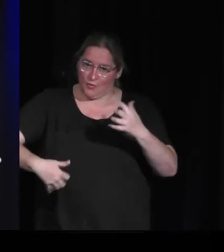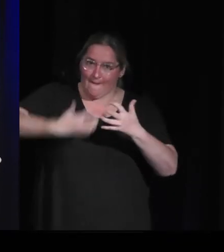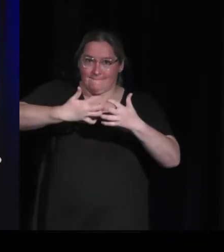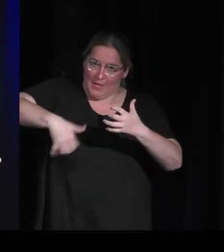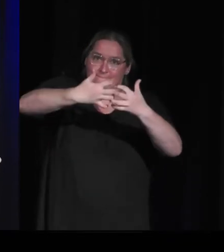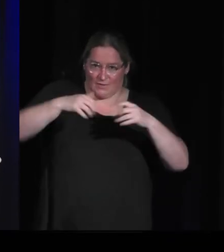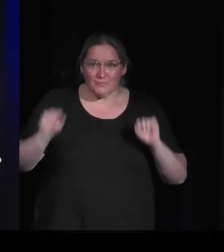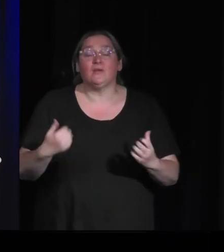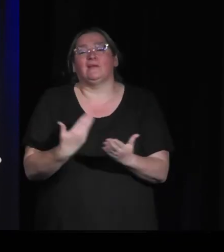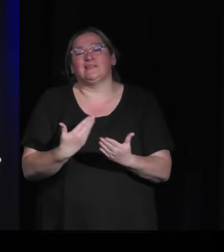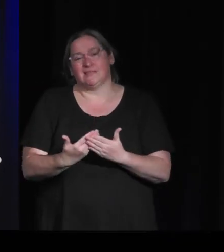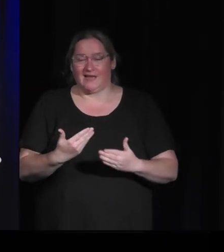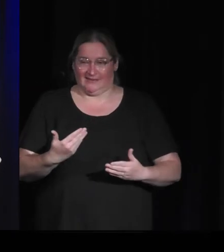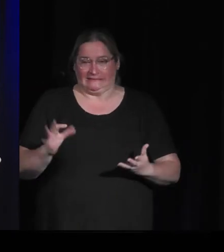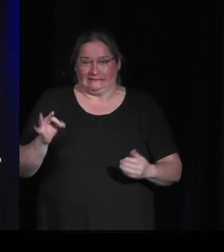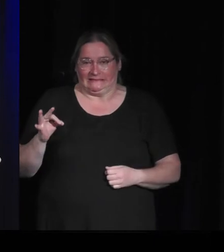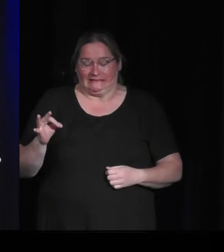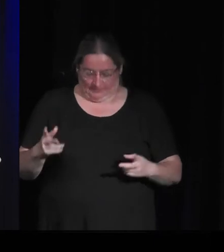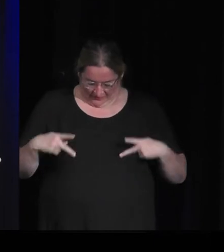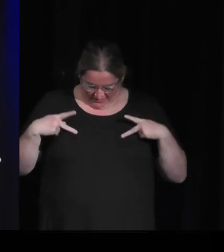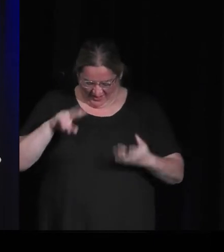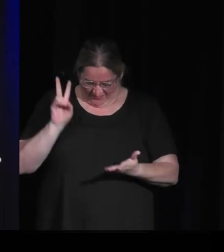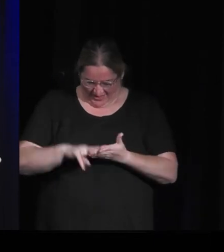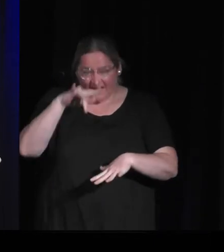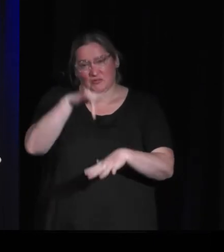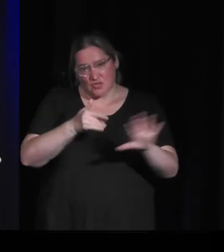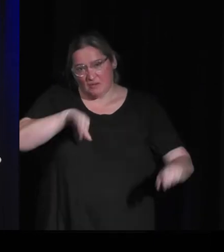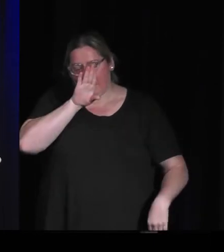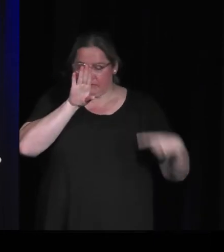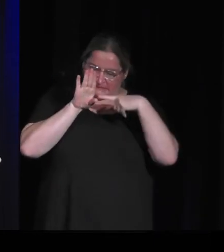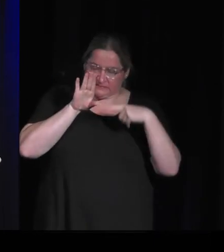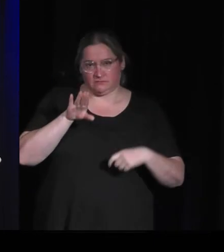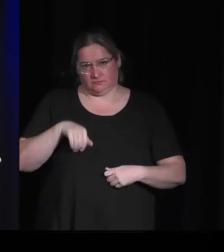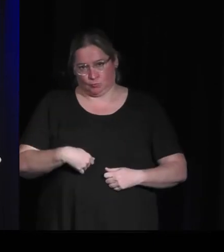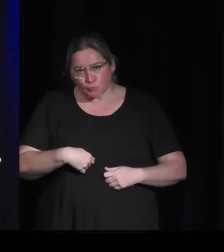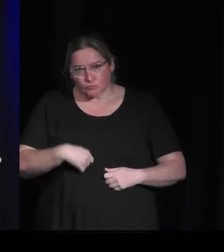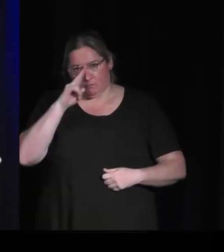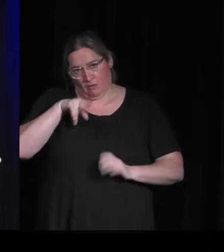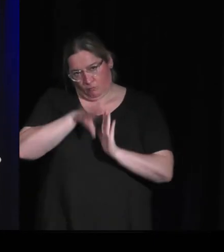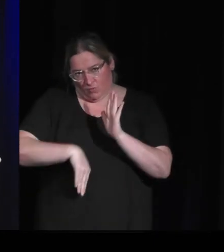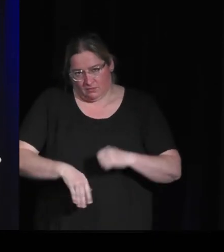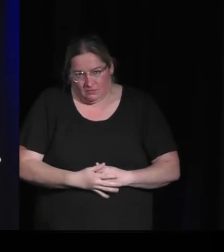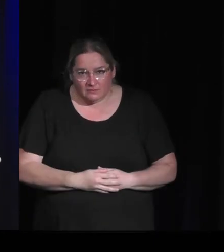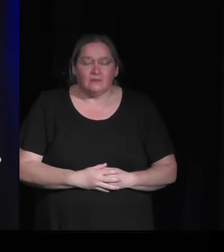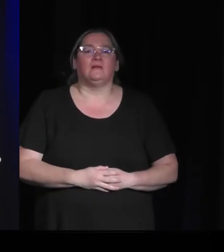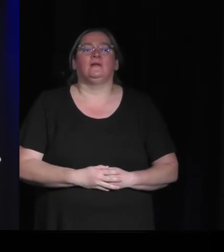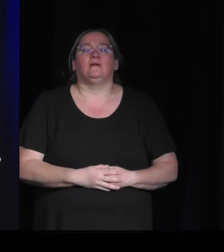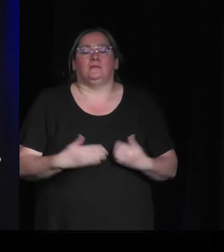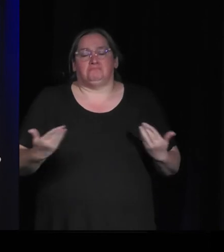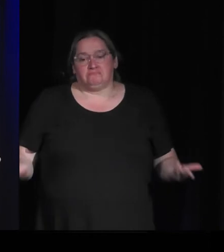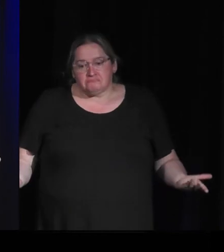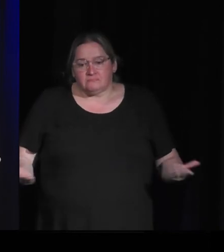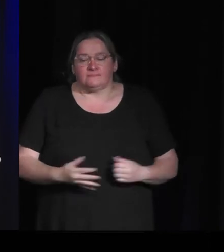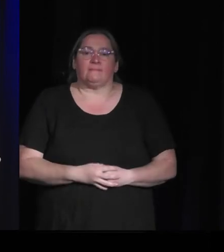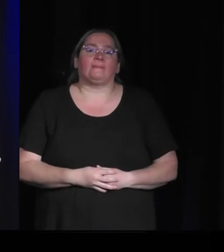C'est là où c'est moins marrant. C'est moins marrant dans la vraie vie. On est bien d'accord. Je vais juste... Alors, c'est court.